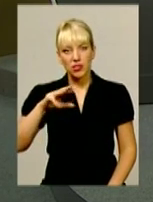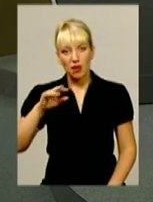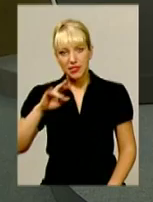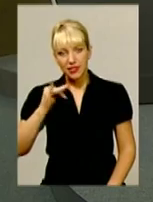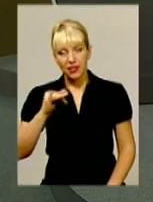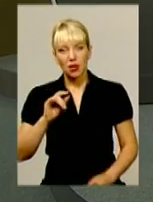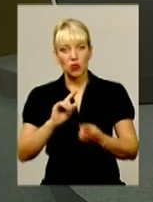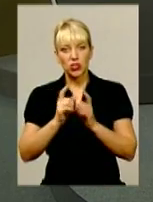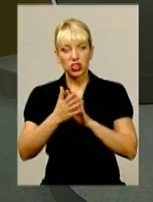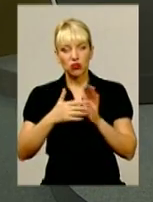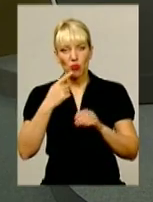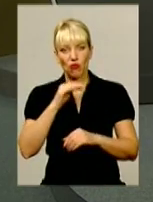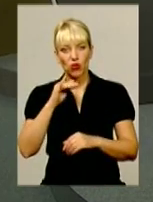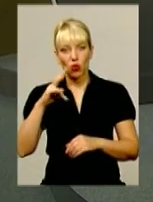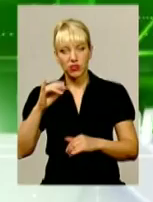Оксана Фіновська.